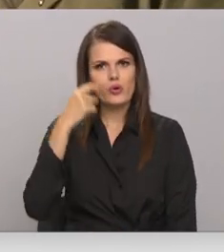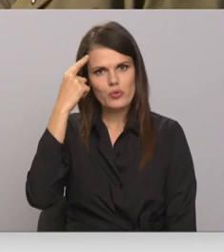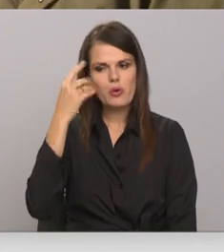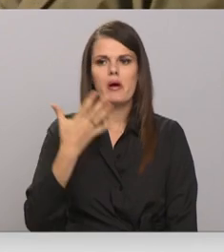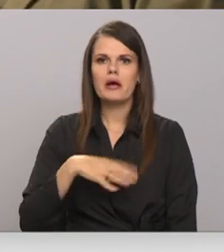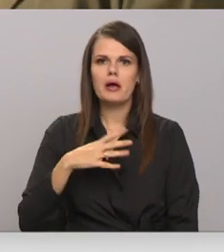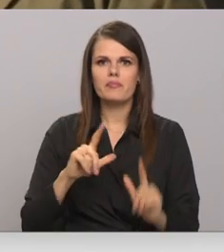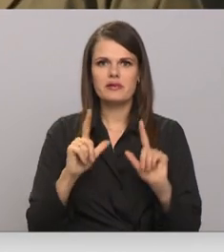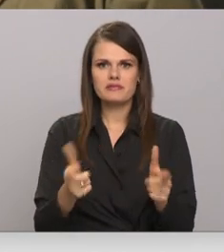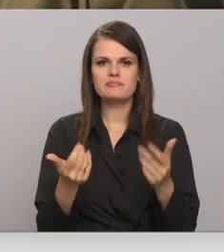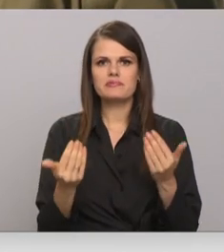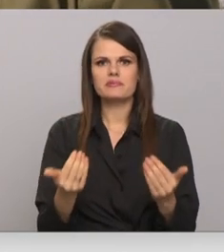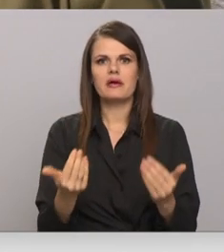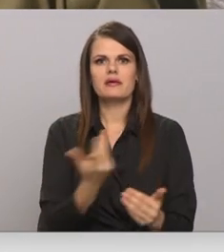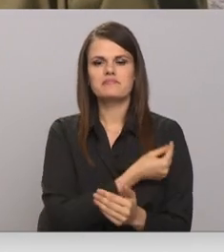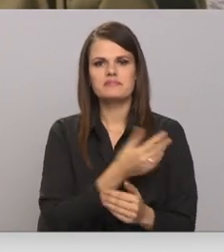nosvērties pa labu tagad?